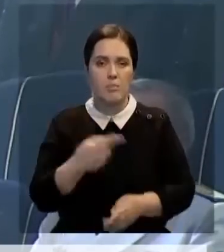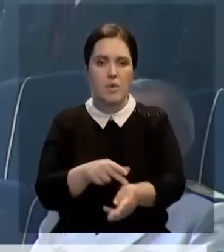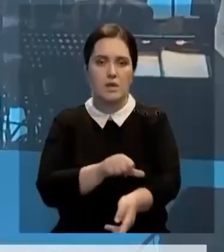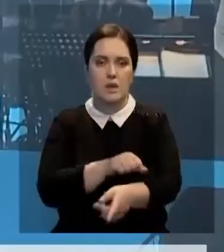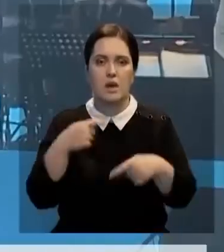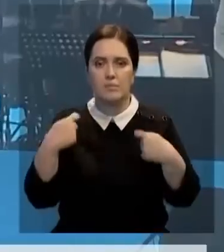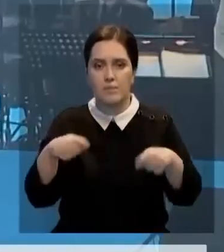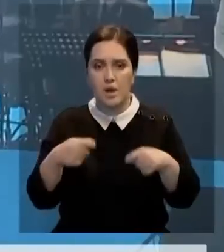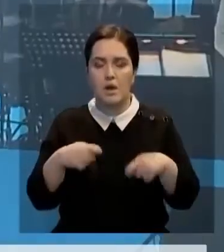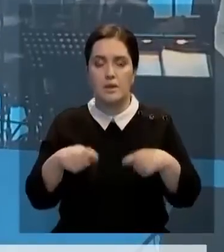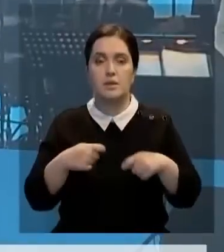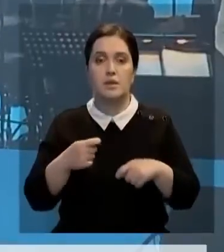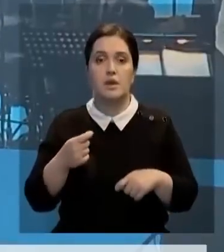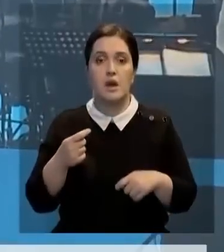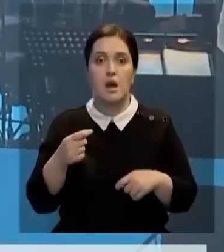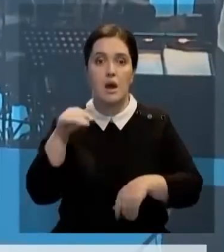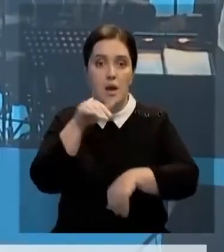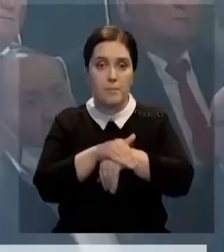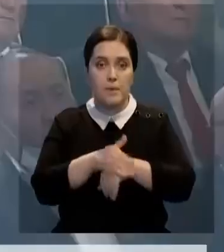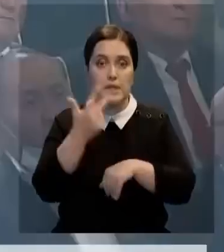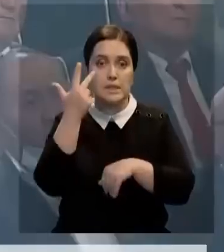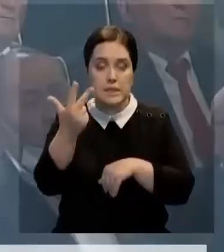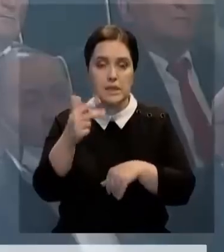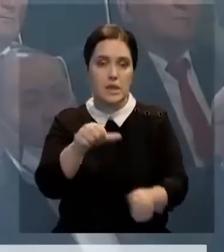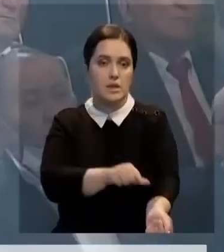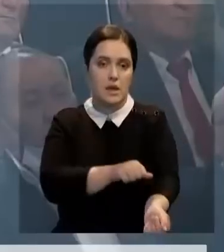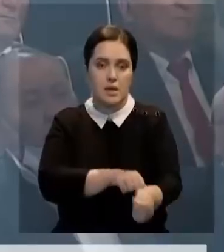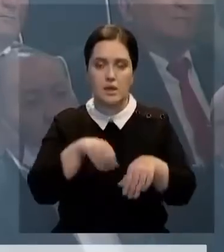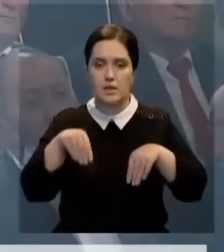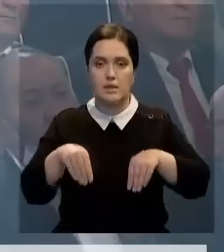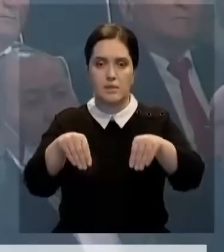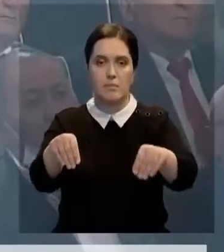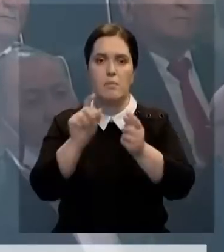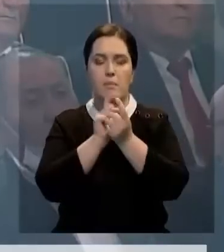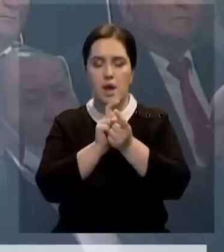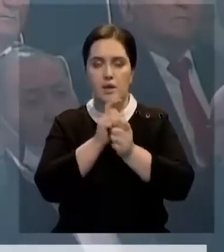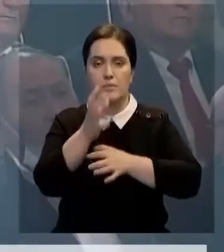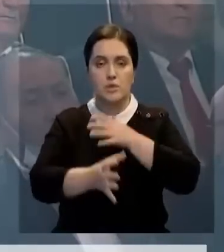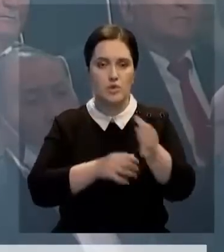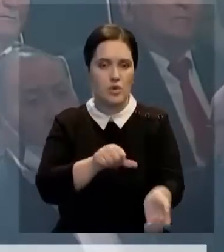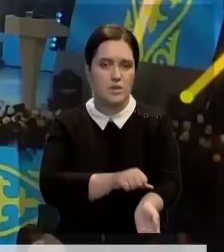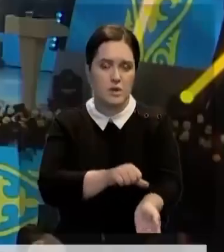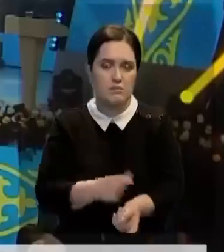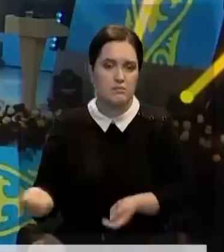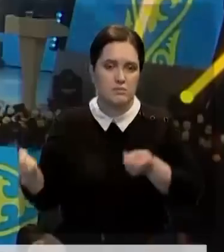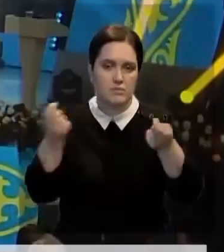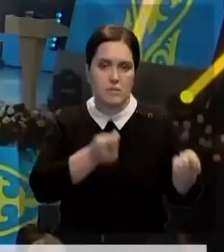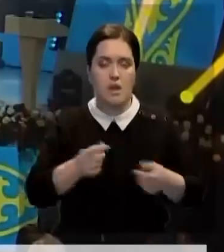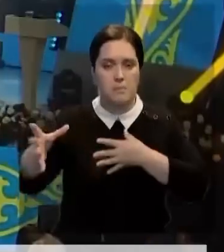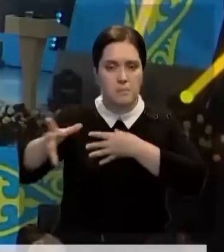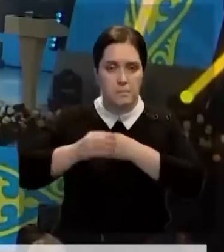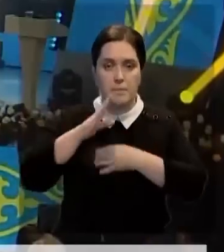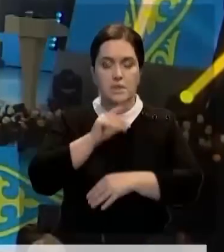Обнаружены 3 наркоплантации. В рамках борьбы с международным наркотрафиком совместно с зарубежными